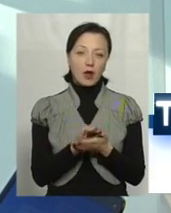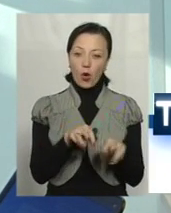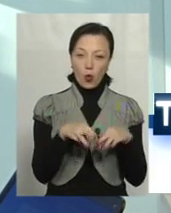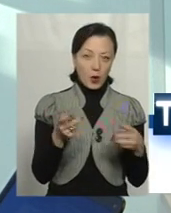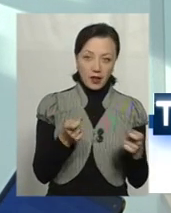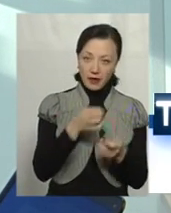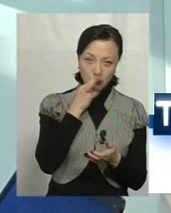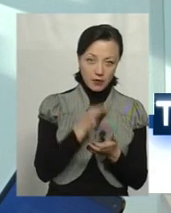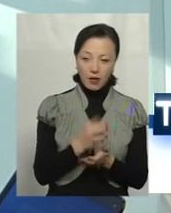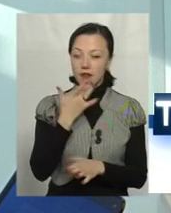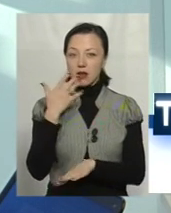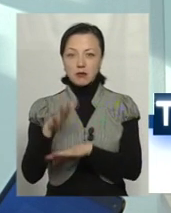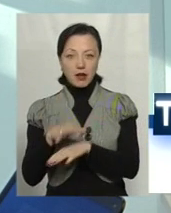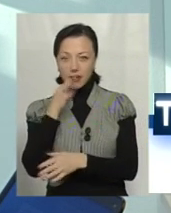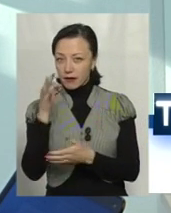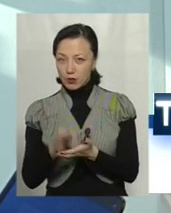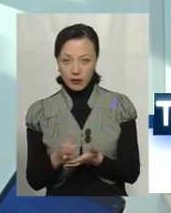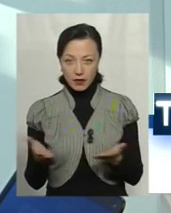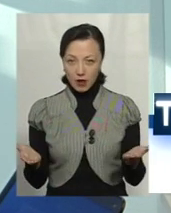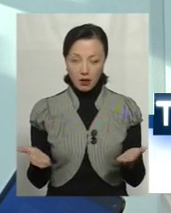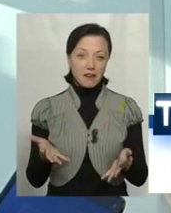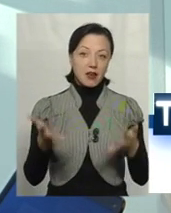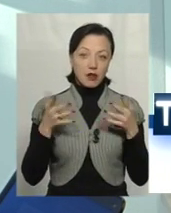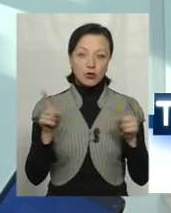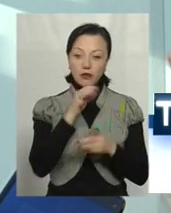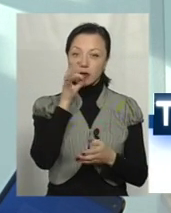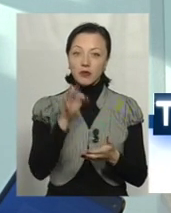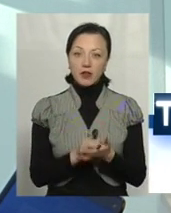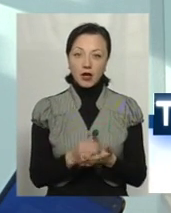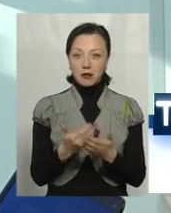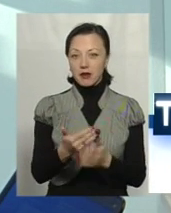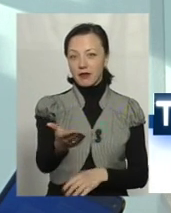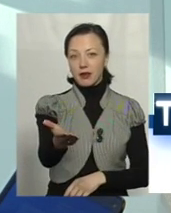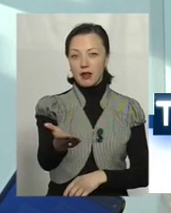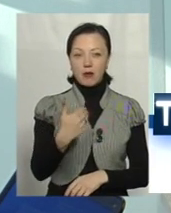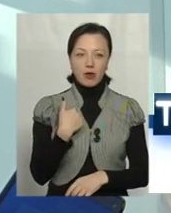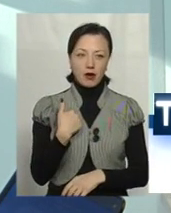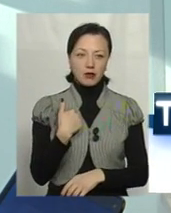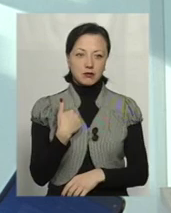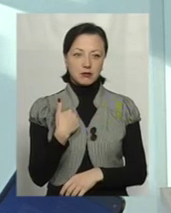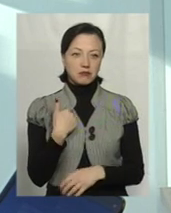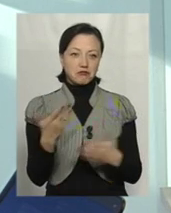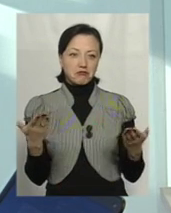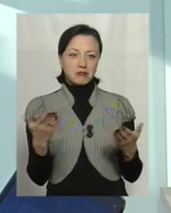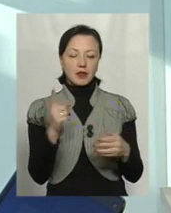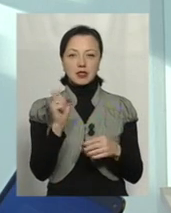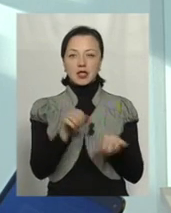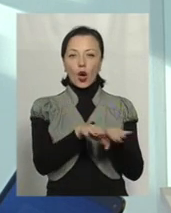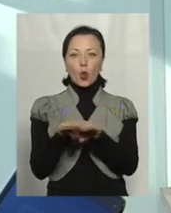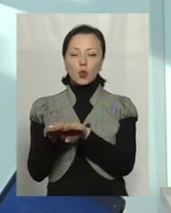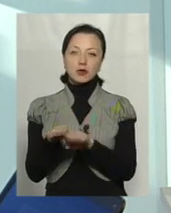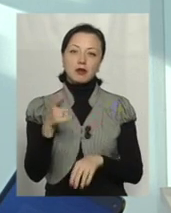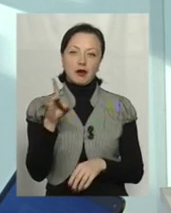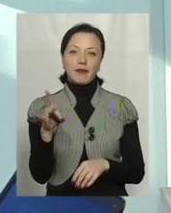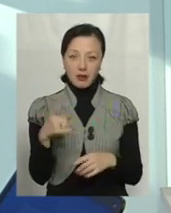не відповідає, Нацбанк не відповідає. Виявляється, що відповідаєте, наприклад, ви або я за курс національної грошової